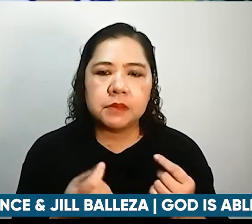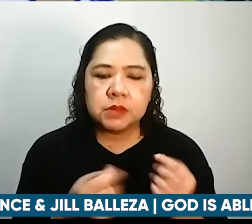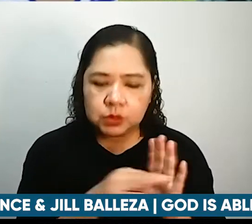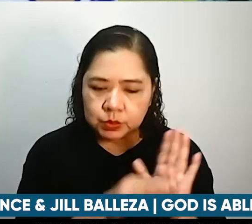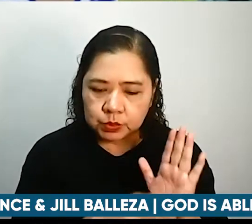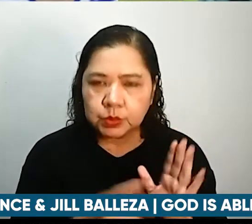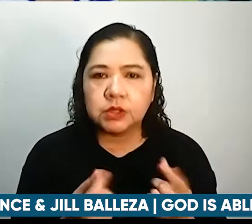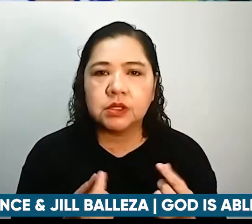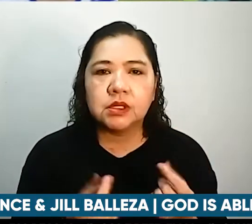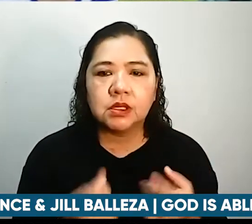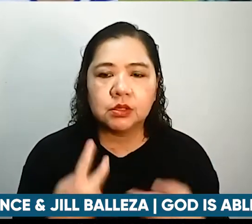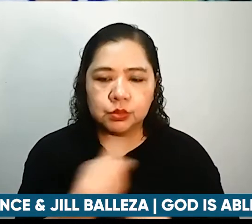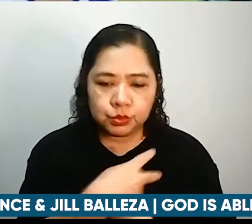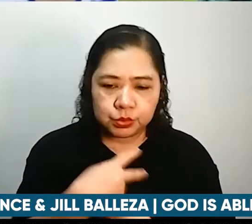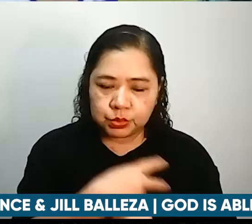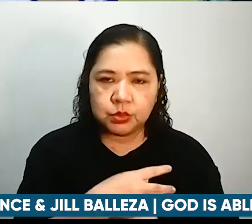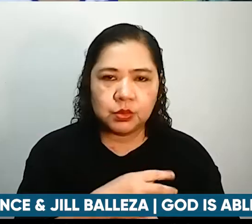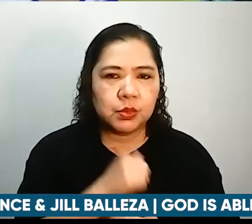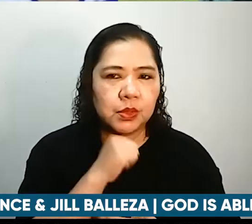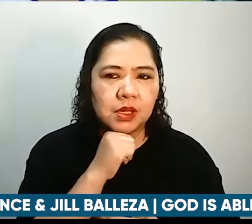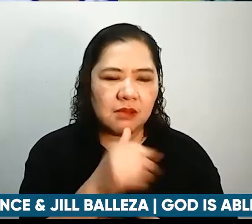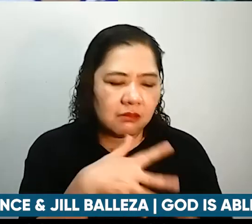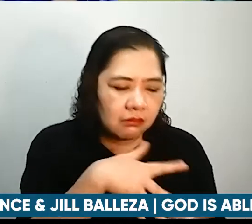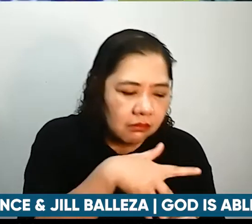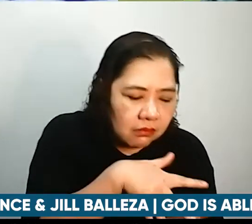mag-deteriorate itong pangangatawan ni Kuya Lance?